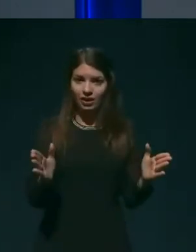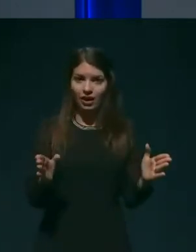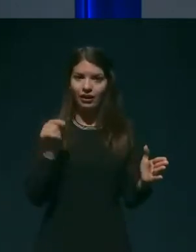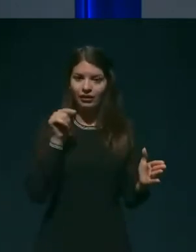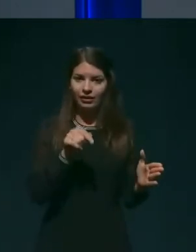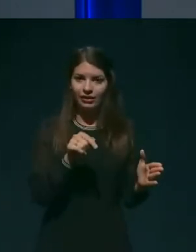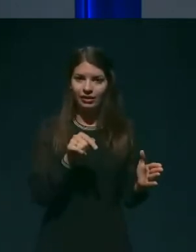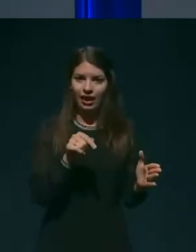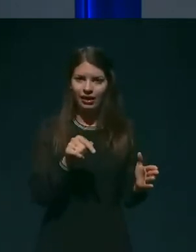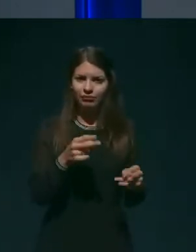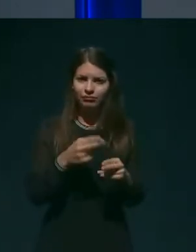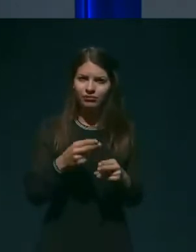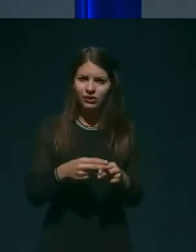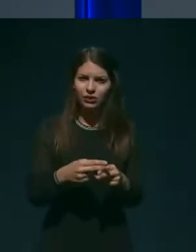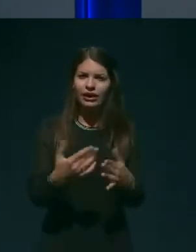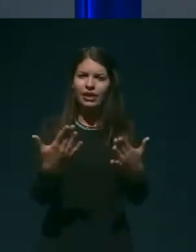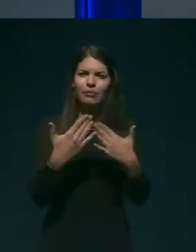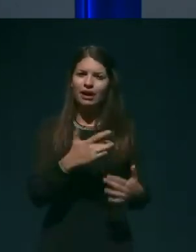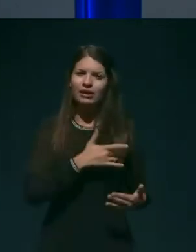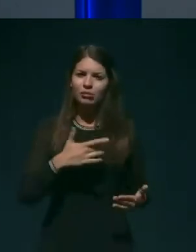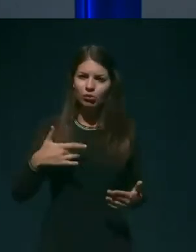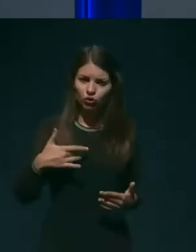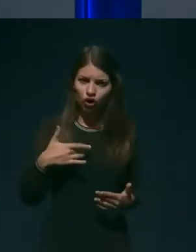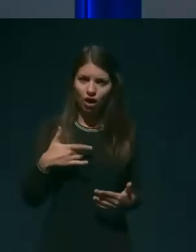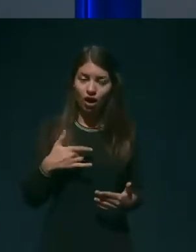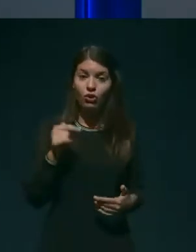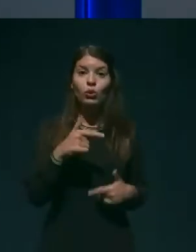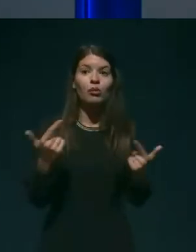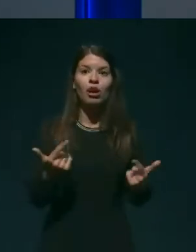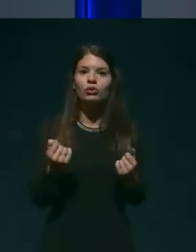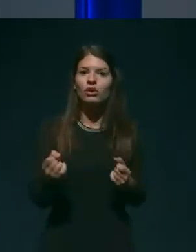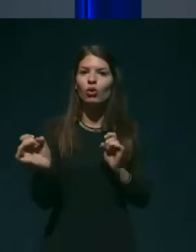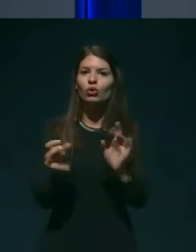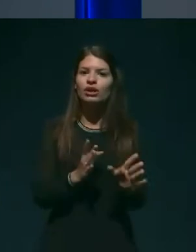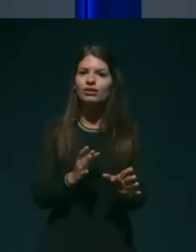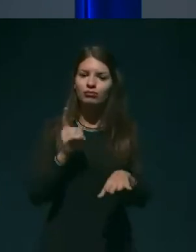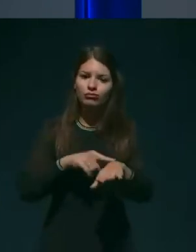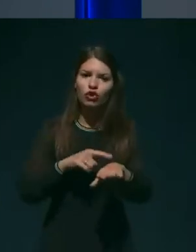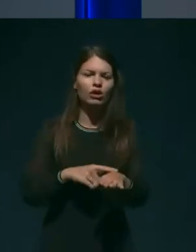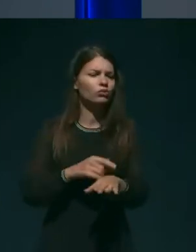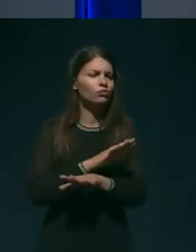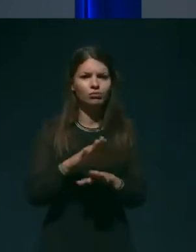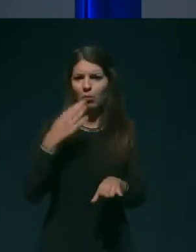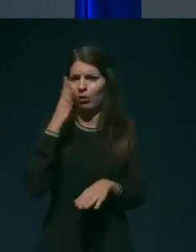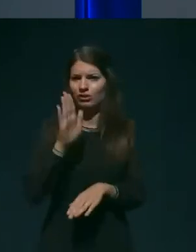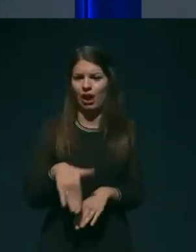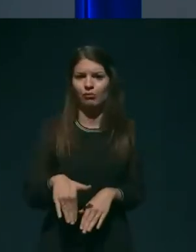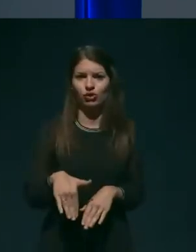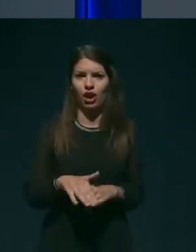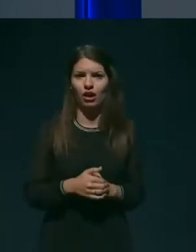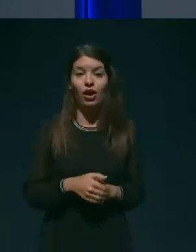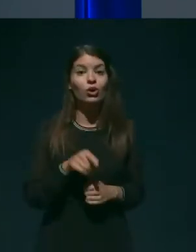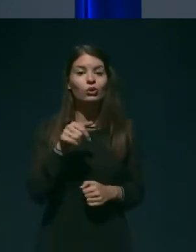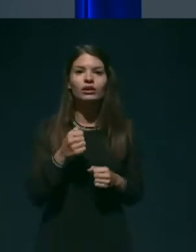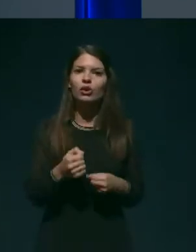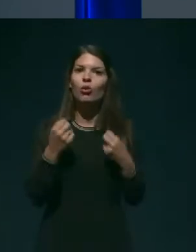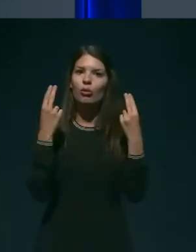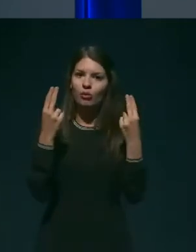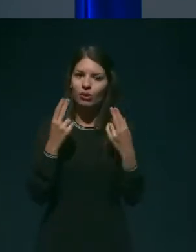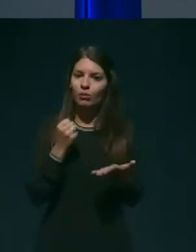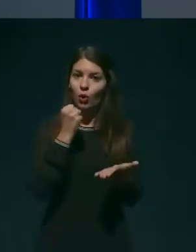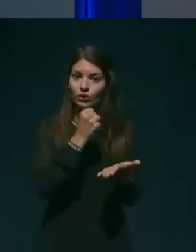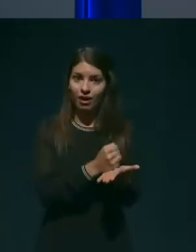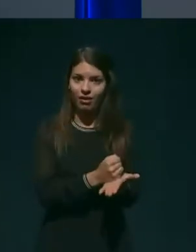pljučan, napade pljučni epitel, pojavi se infiltrat in tukaj lahko v hitrem času pojde do poslabšanja. In tukaj pravzaprav je pomembno podati, da